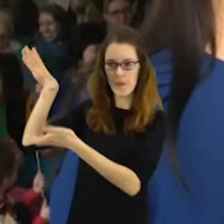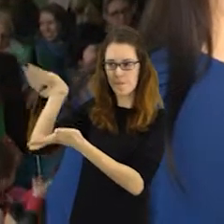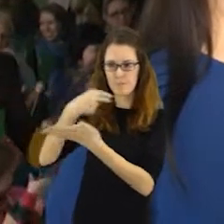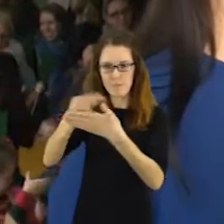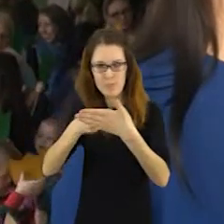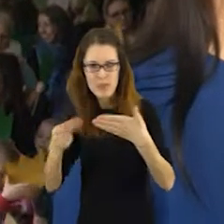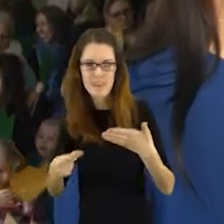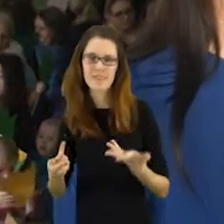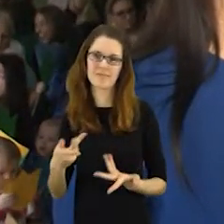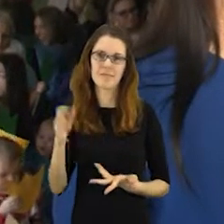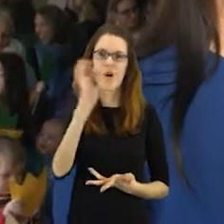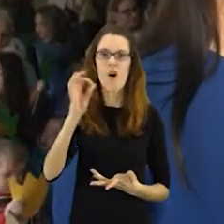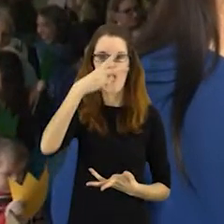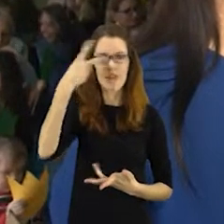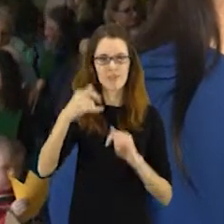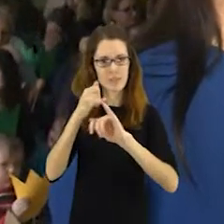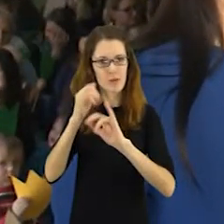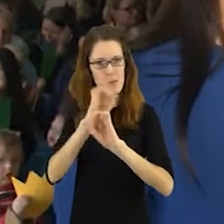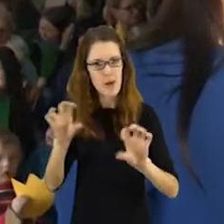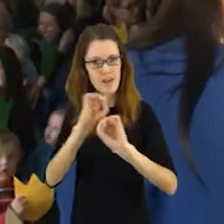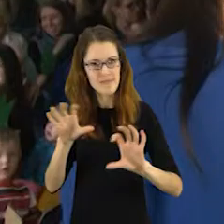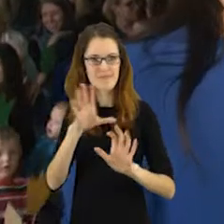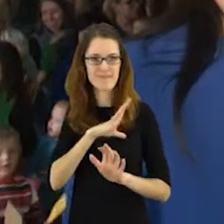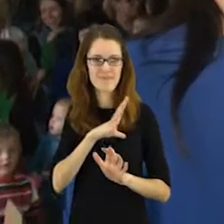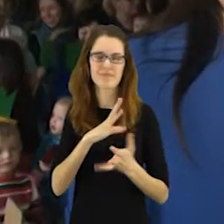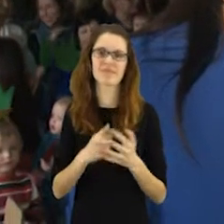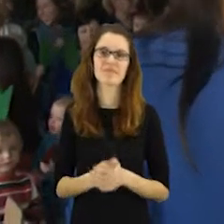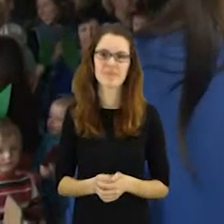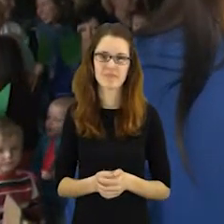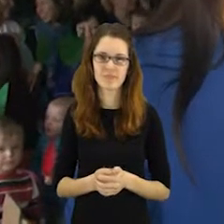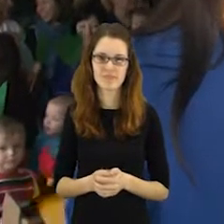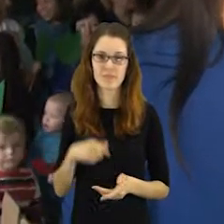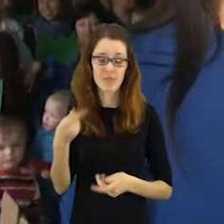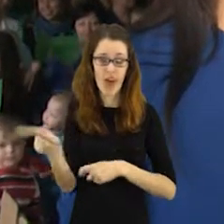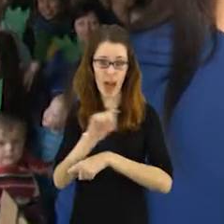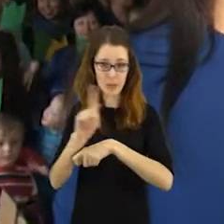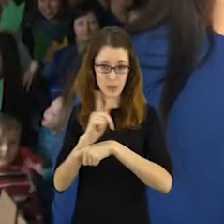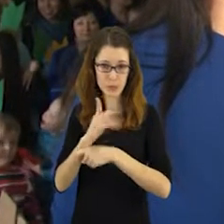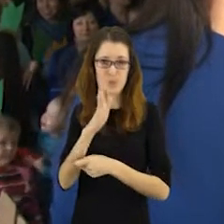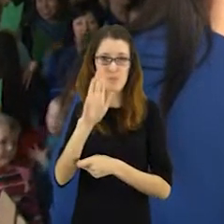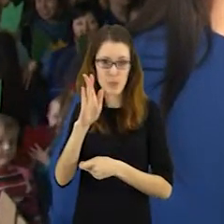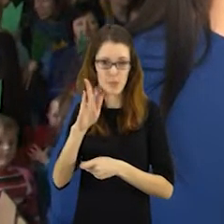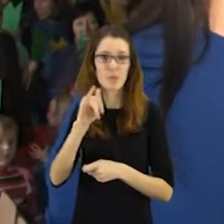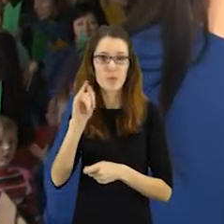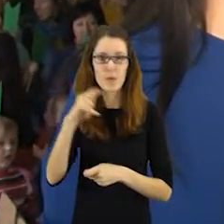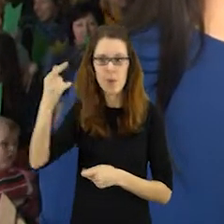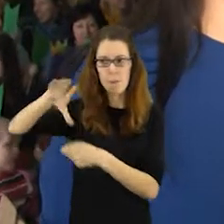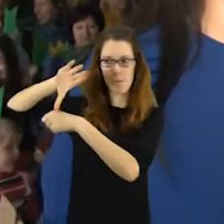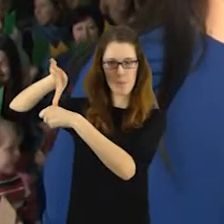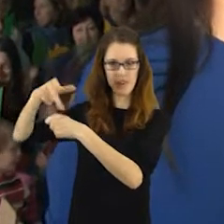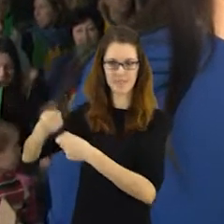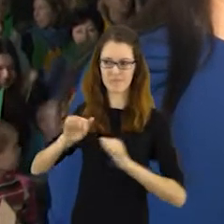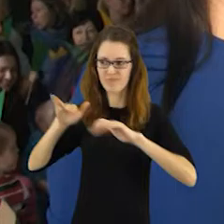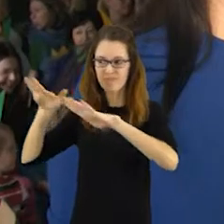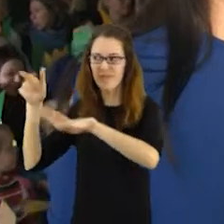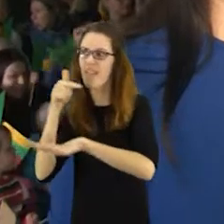kalbėjome apie Lietuvos istoriją, vyks improvizuotą ekskursiją į Gedimino pilį, taip pat